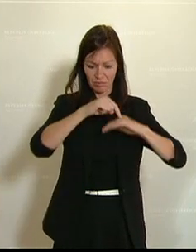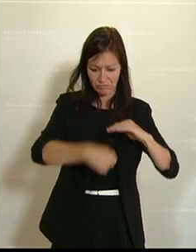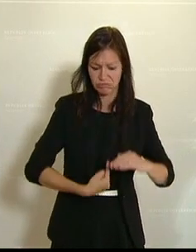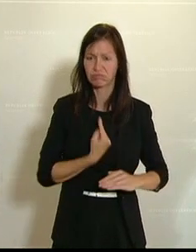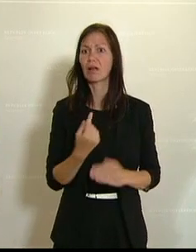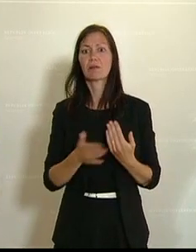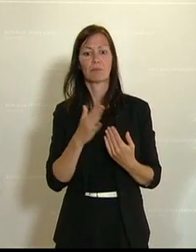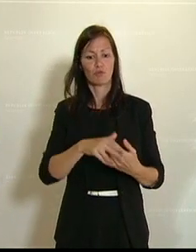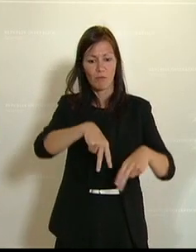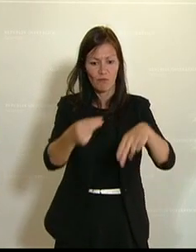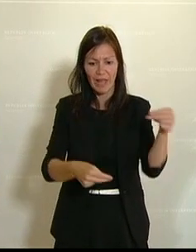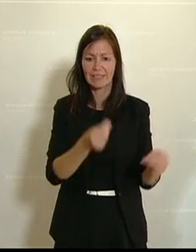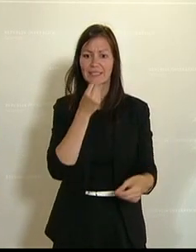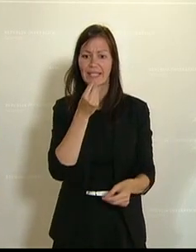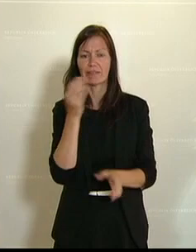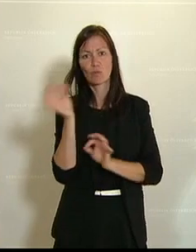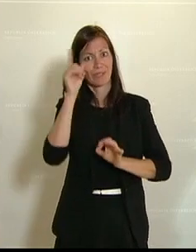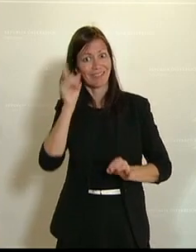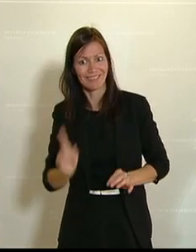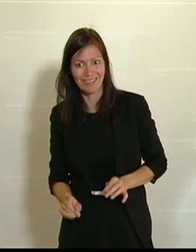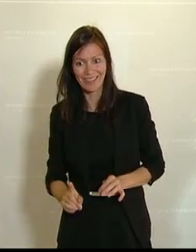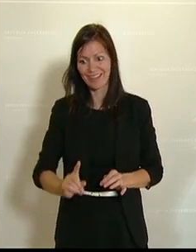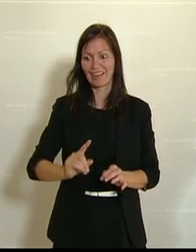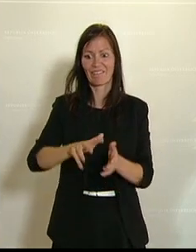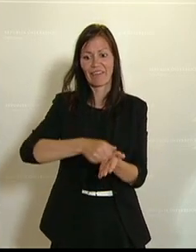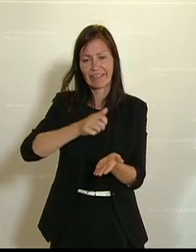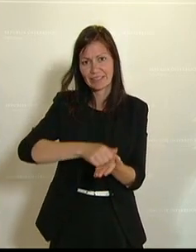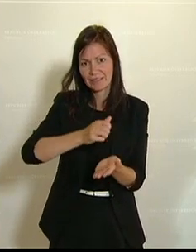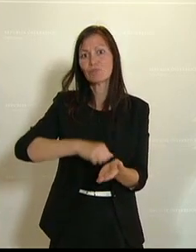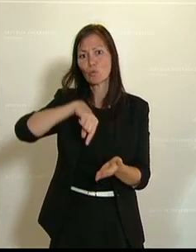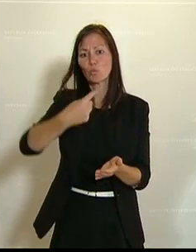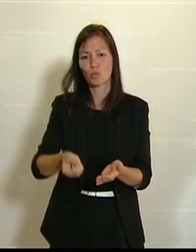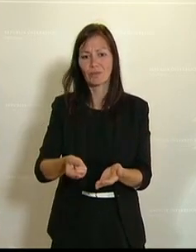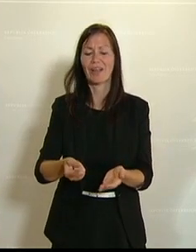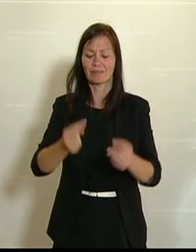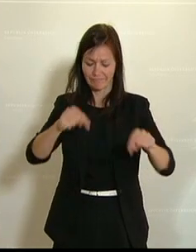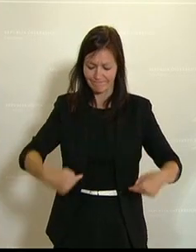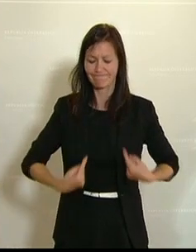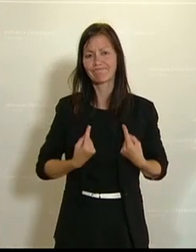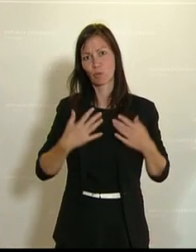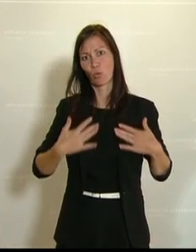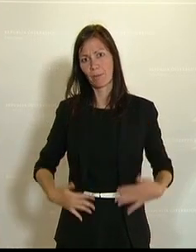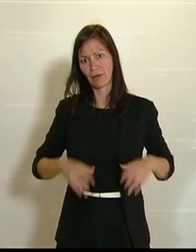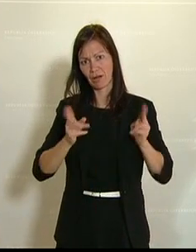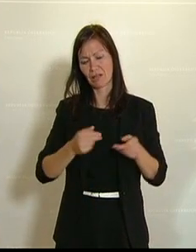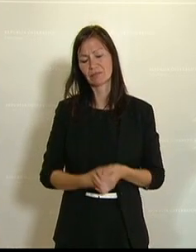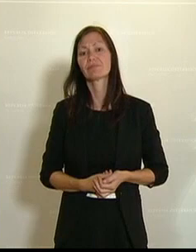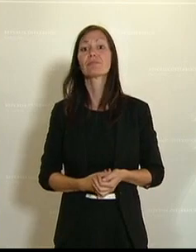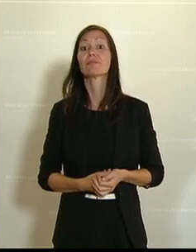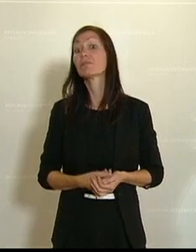und Tieren. Zahlreiche Studien haben bereits belegt, dass Glyphosat eine Gefahr für unsere Gesundheit